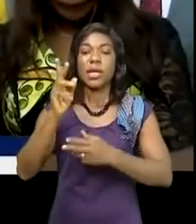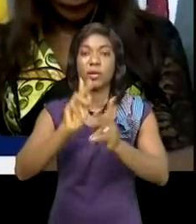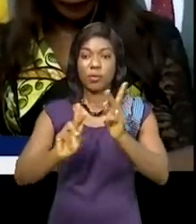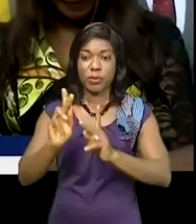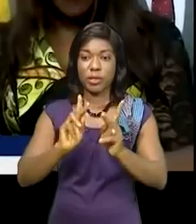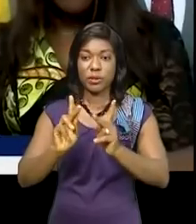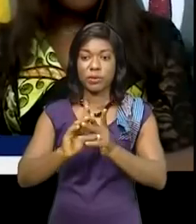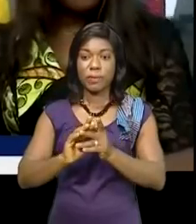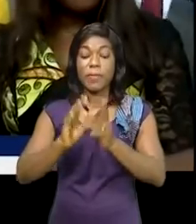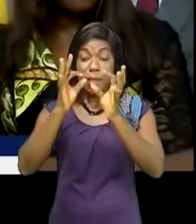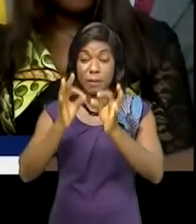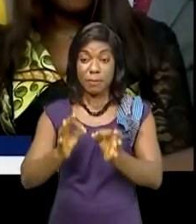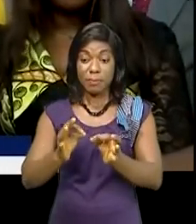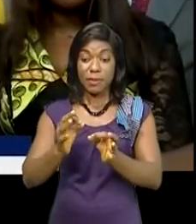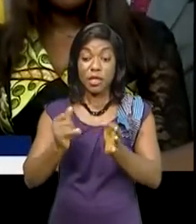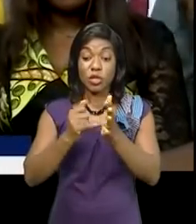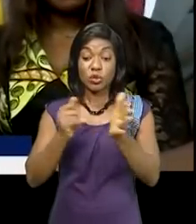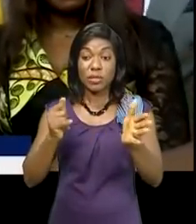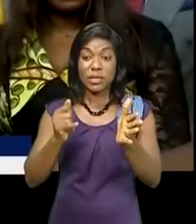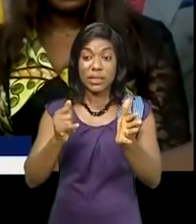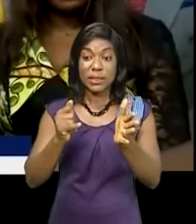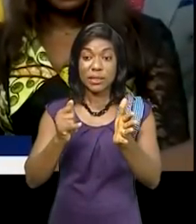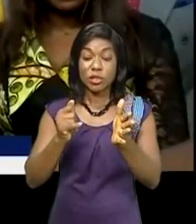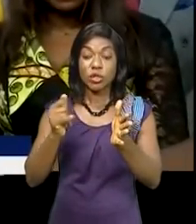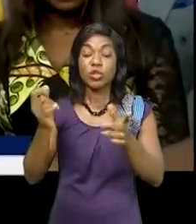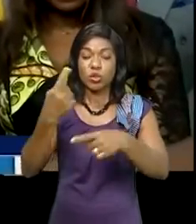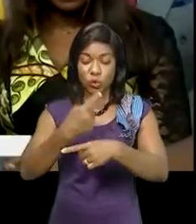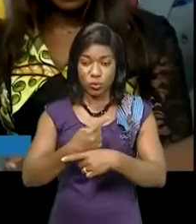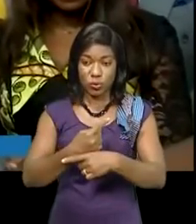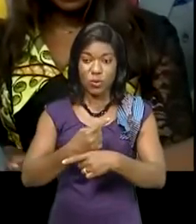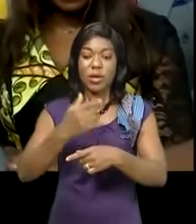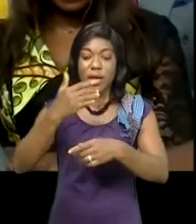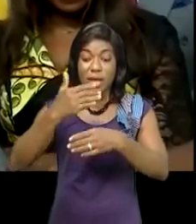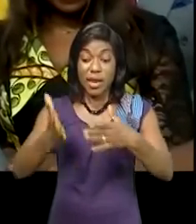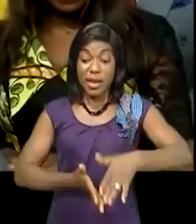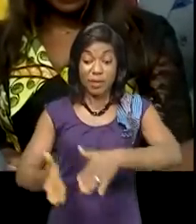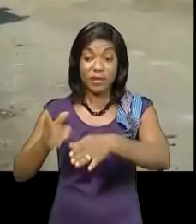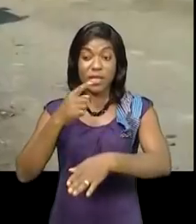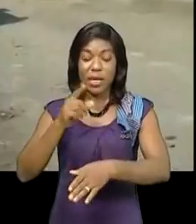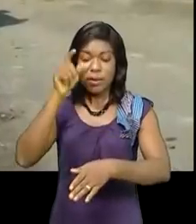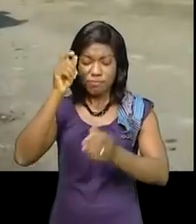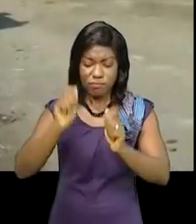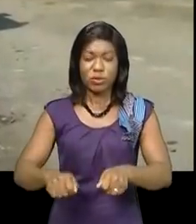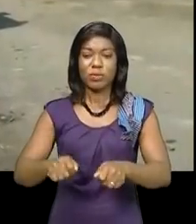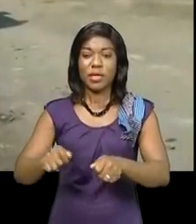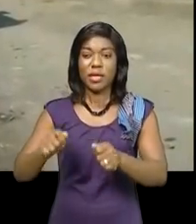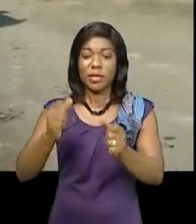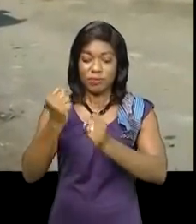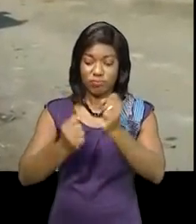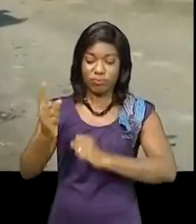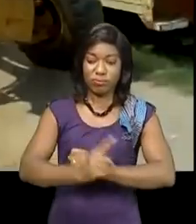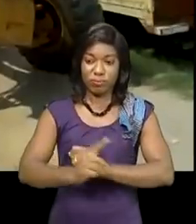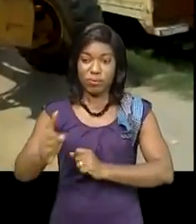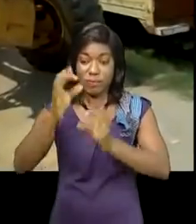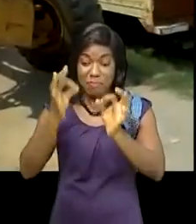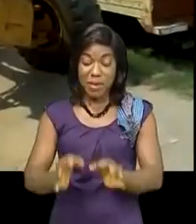dans maximum 60 jours, cette avenue sera asphaltée et sera fréquentable. Entretemps, suite à